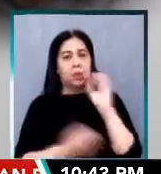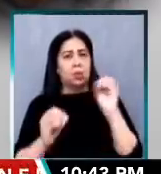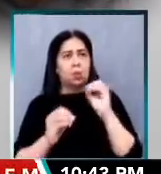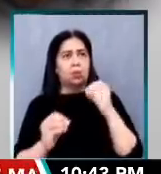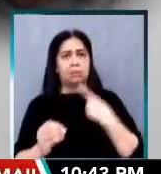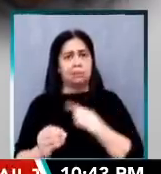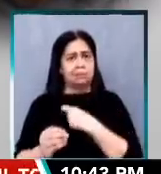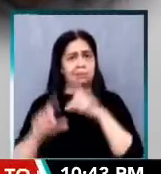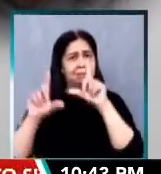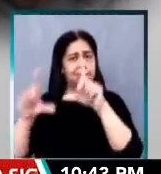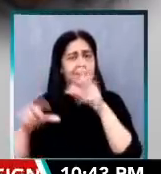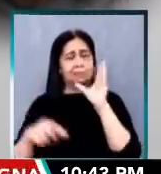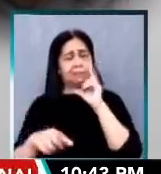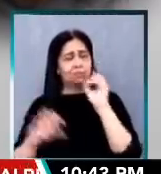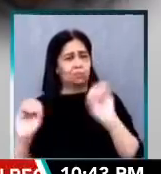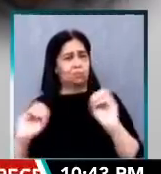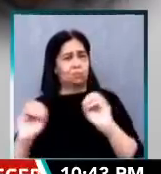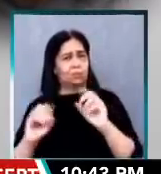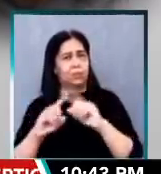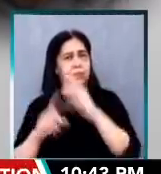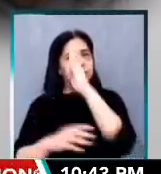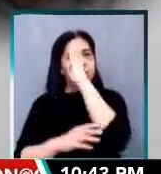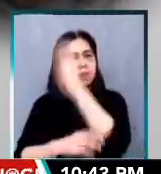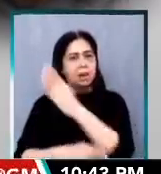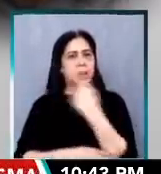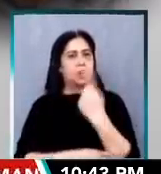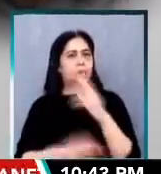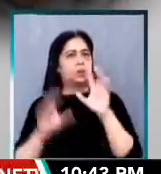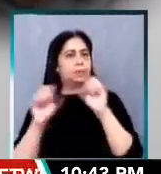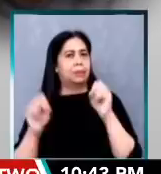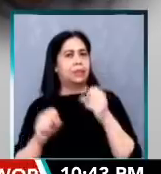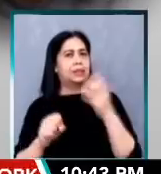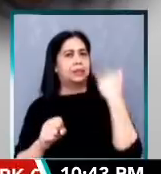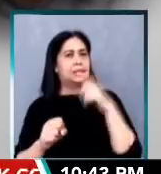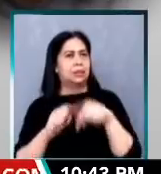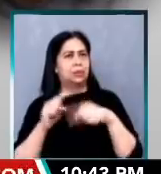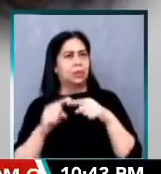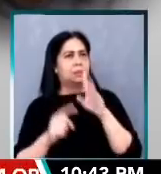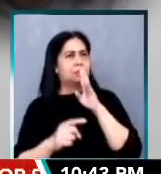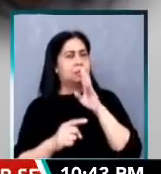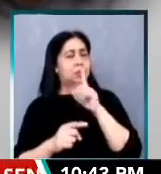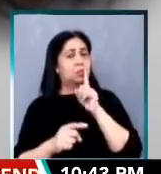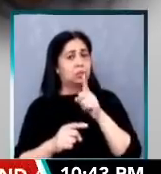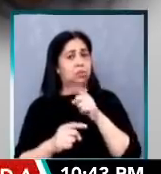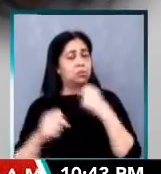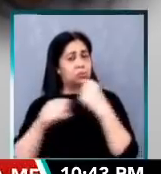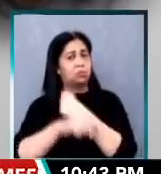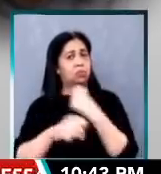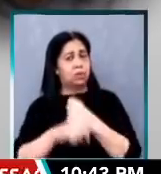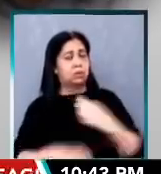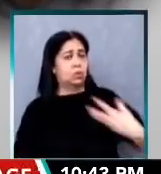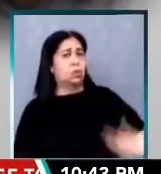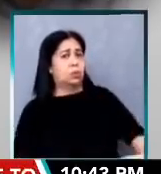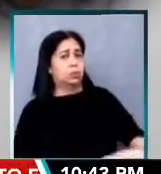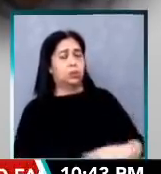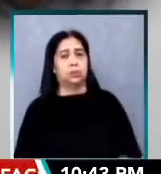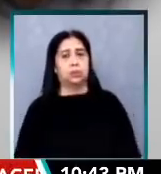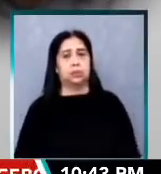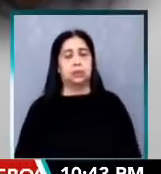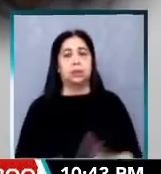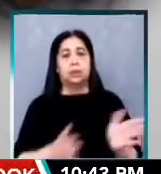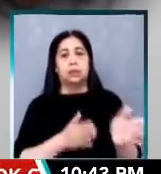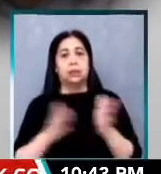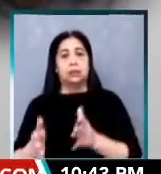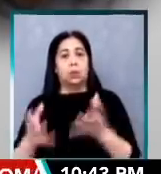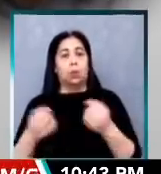Duterte. Prinangka lamang daw niya ang Pangulo ng dating magsalita at talagang lalabanan daw niya ang korupsyon. Samantala, gusto raw ni Pacquiao na